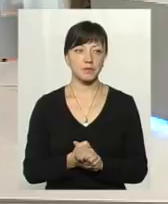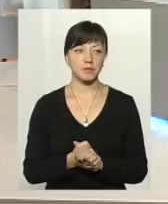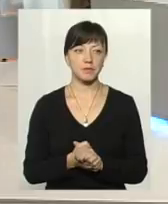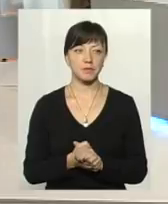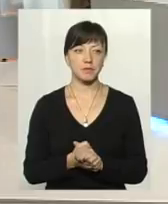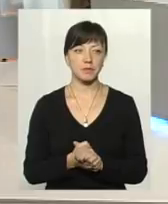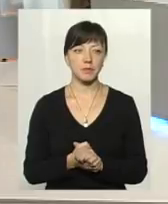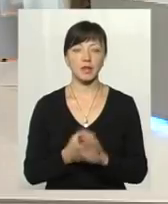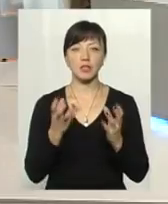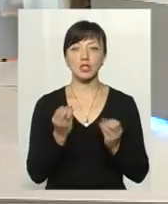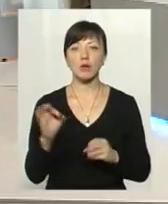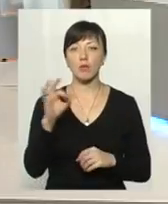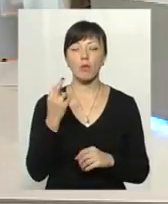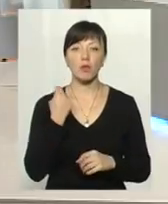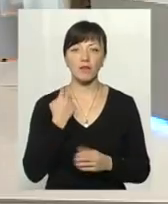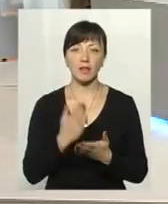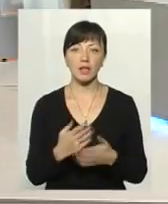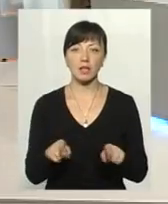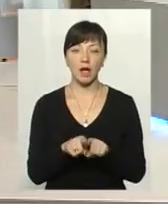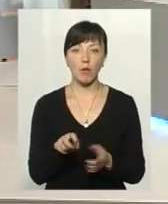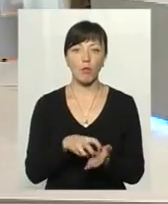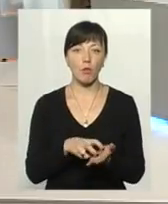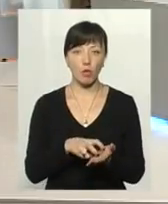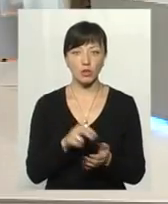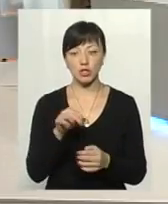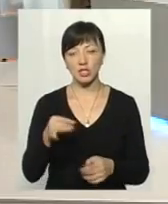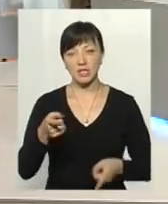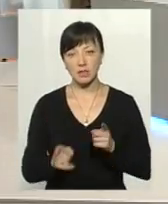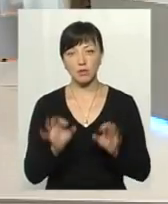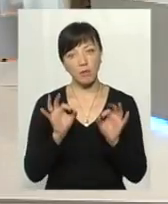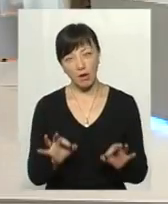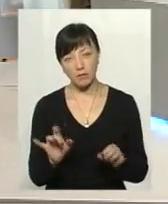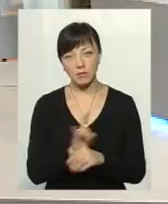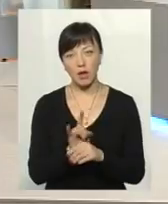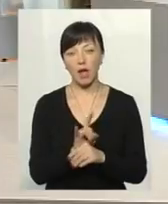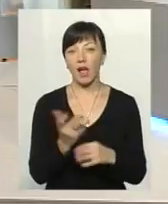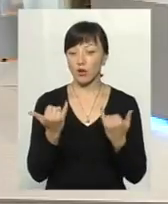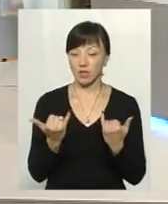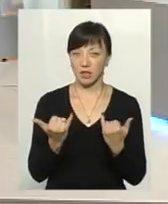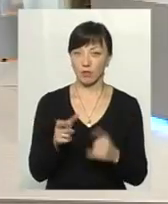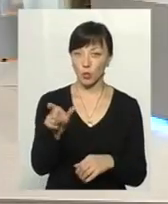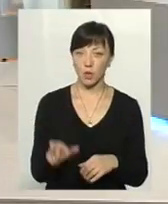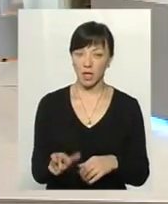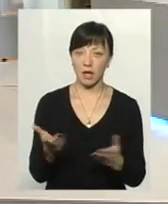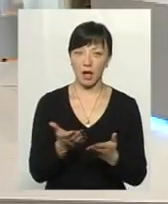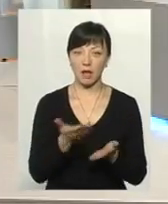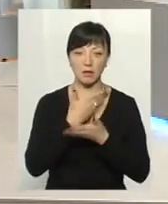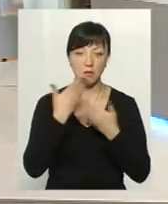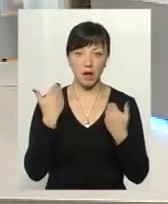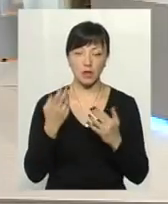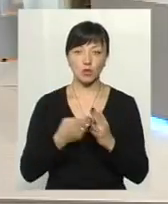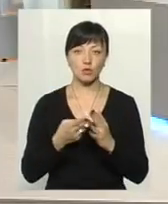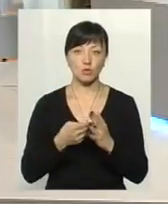Ну і ще щодо боргів. Є таке побоювання, чи дійсно справедливе воно, якщо на даний момент в людини, яка не мала